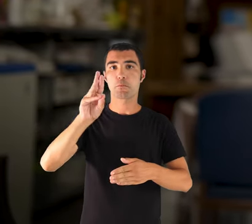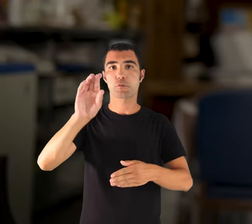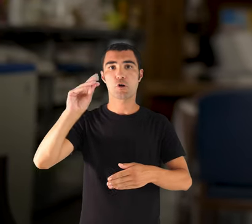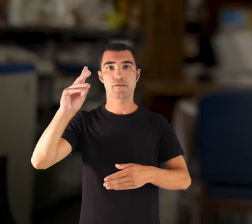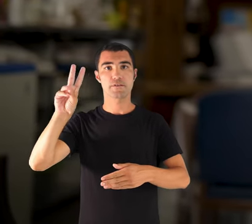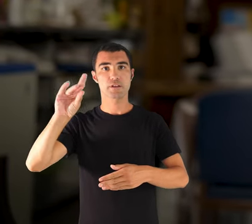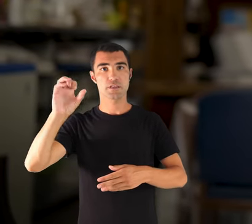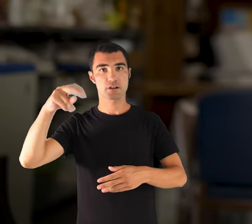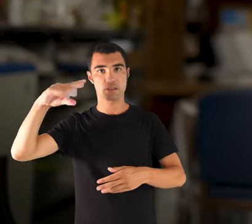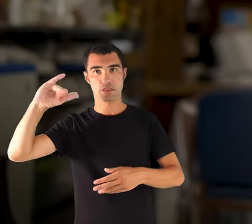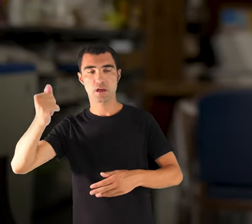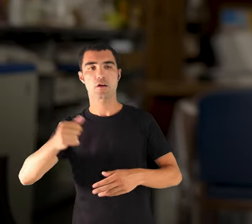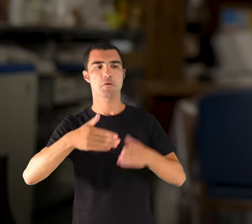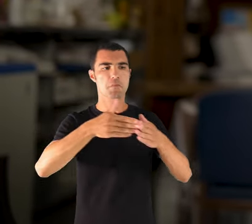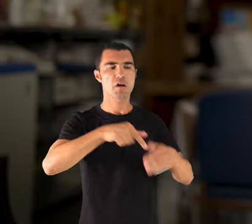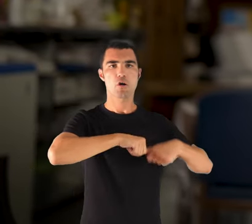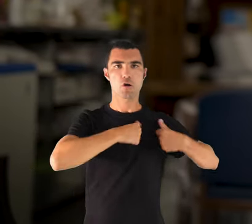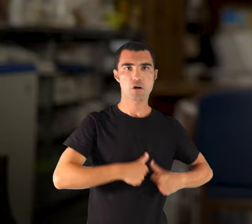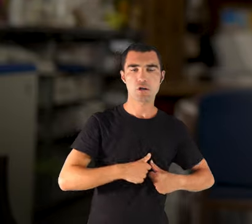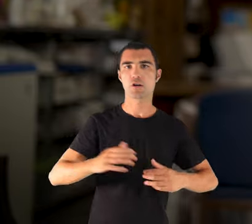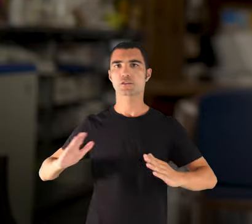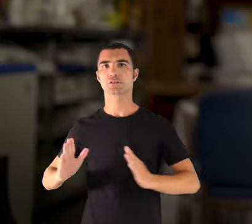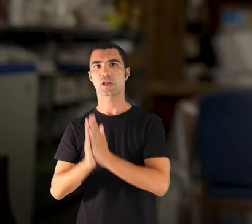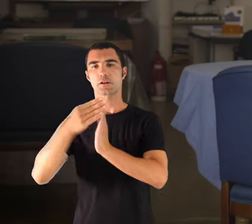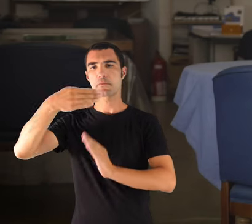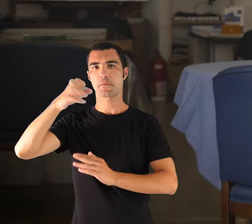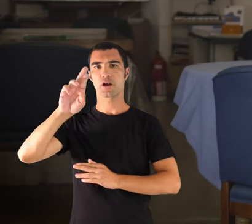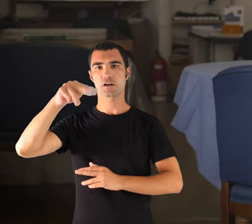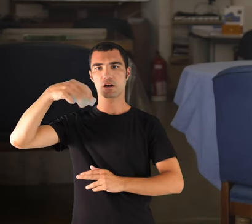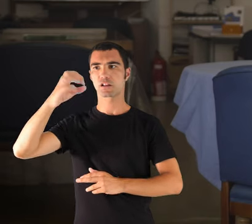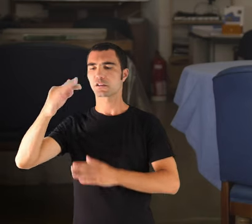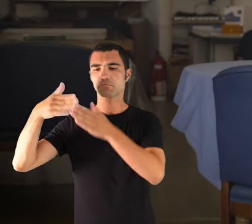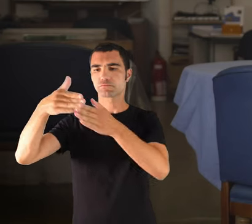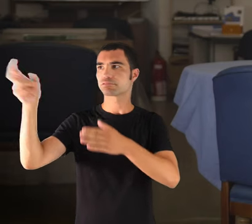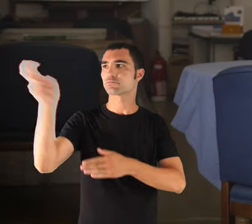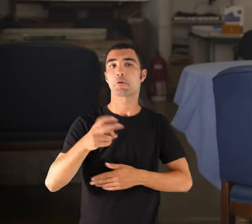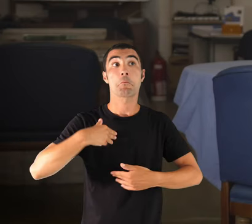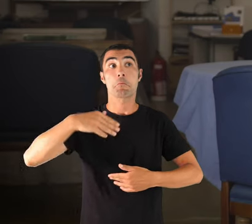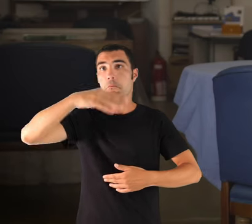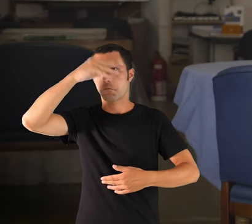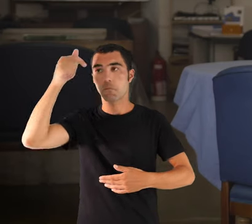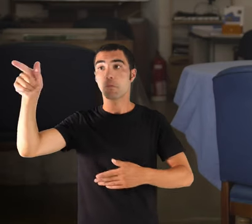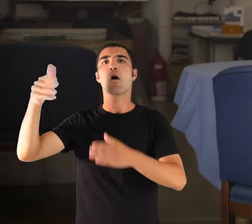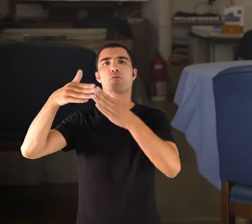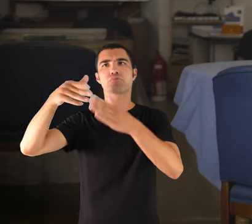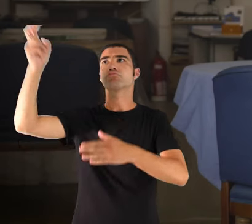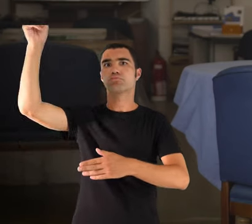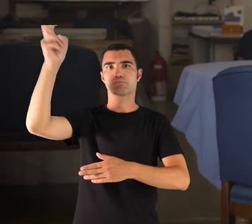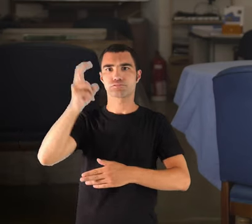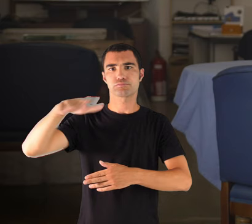Corazón, si se va embarcar amb el Sant Bernat, en fi, no ho sé. Jo he sentit comptar que anaven aigües mortes, que no sé on és,